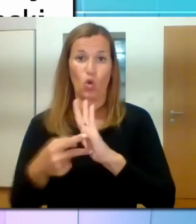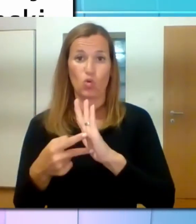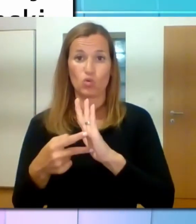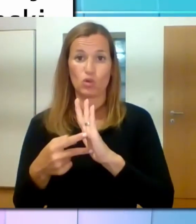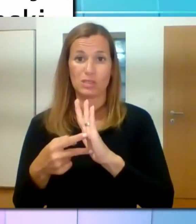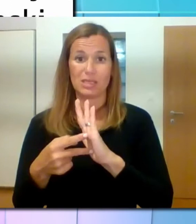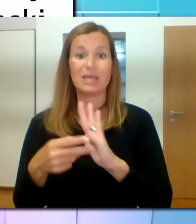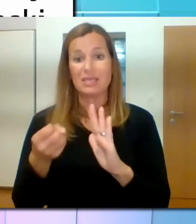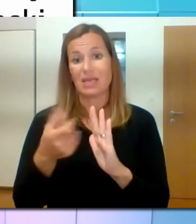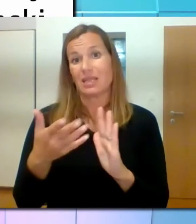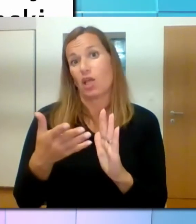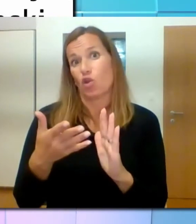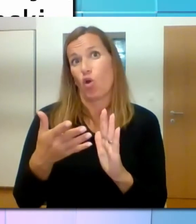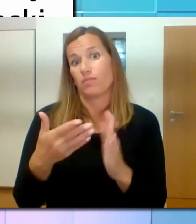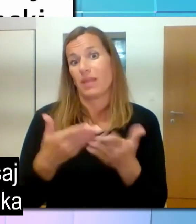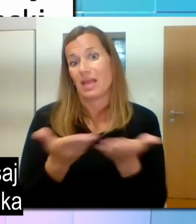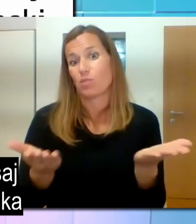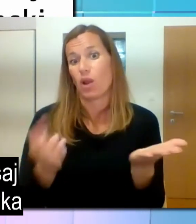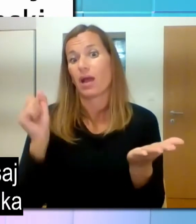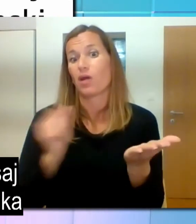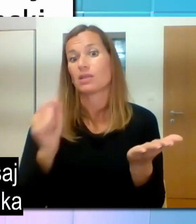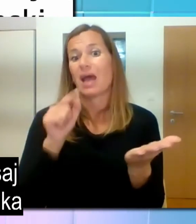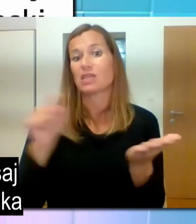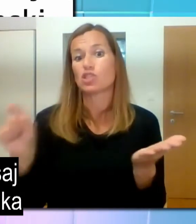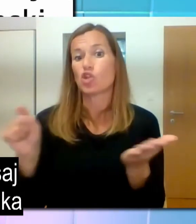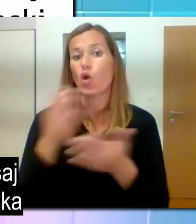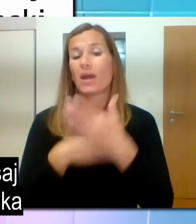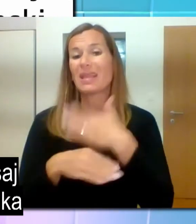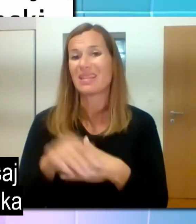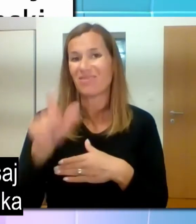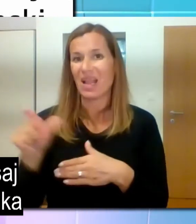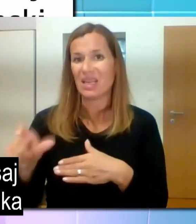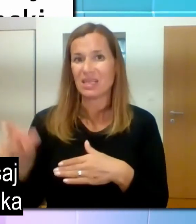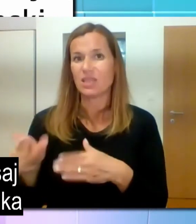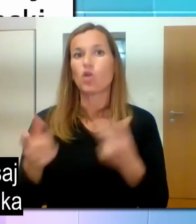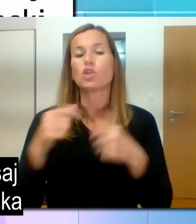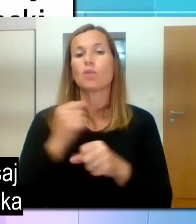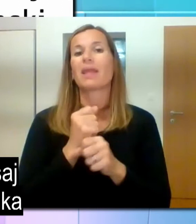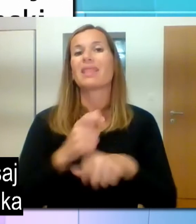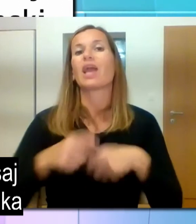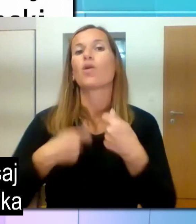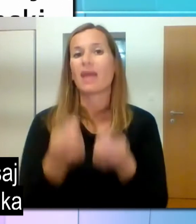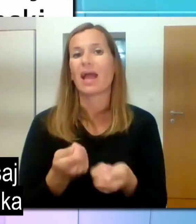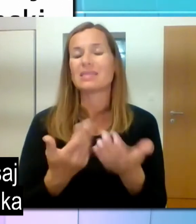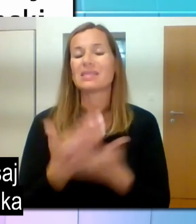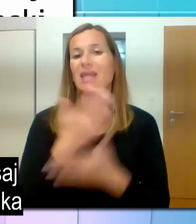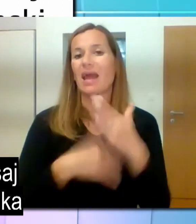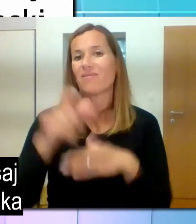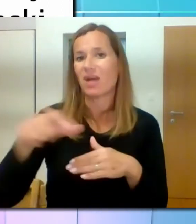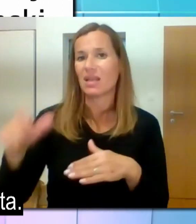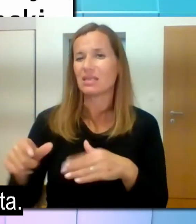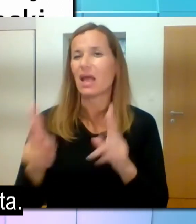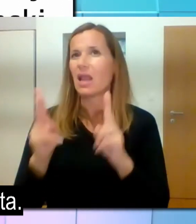invalide lahko deležni teh v spodbud oziroma so izpolnjeni pogoji, vsaj iz tega zdravstvenega